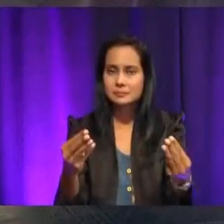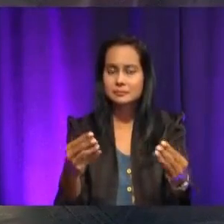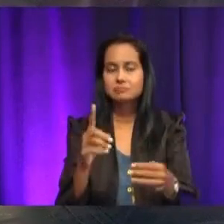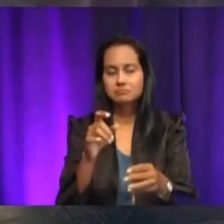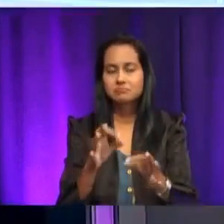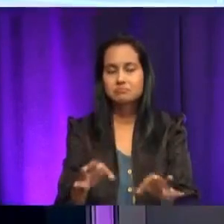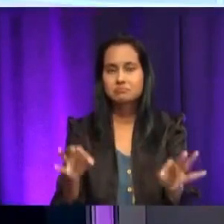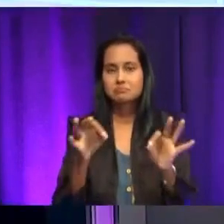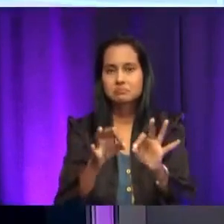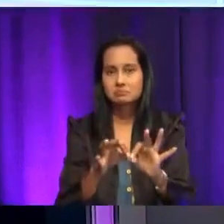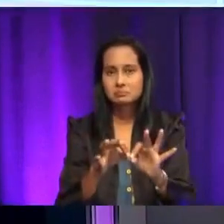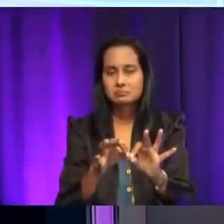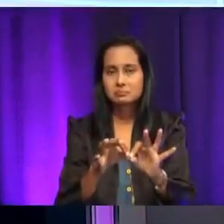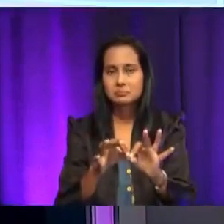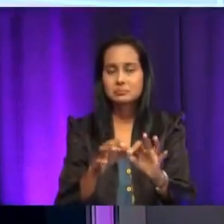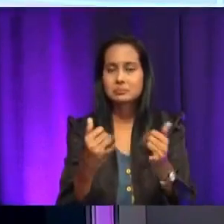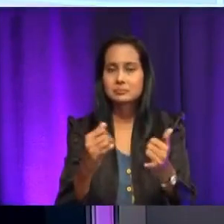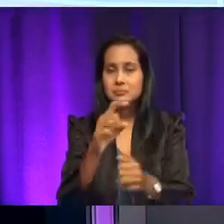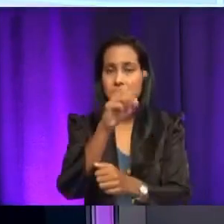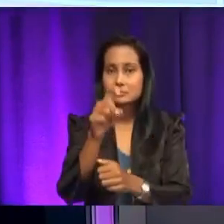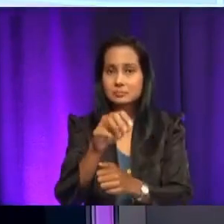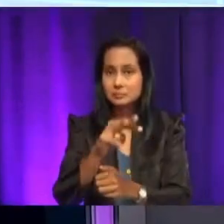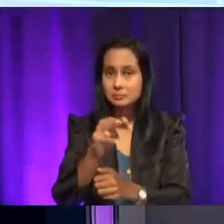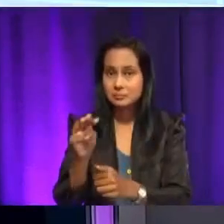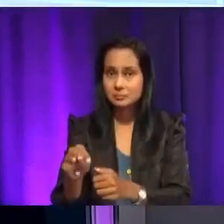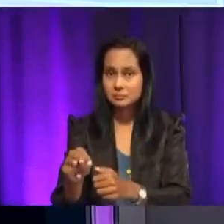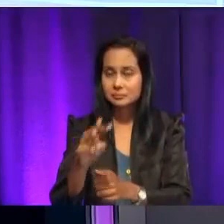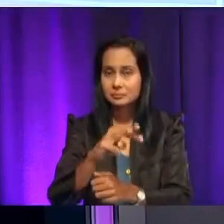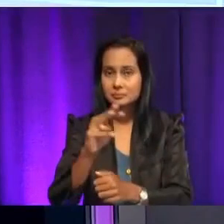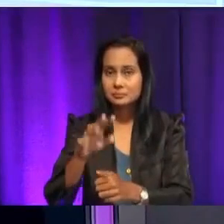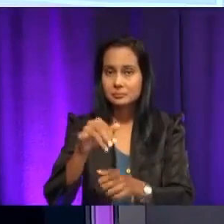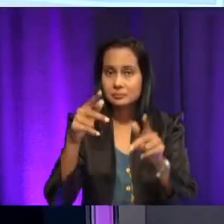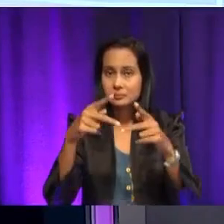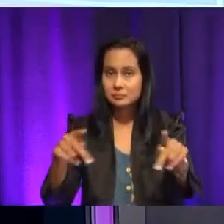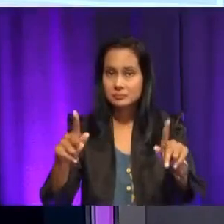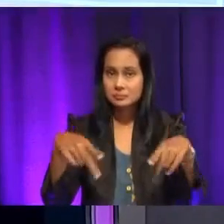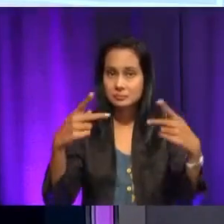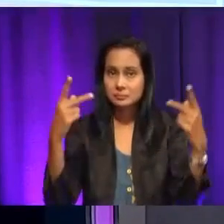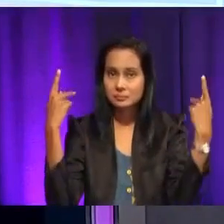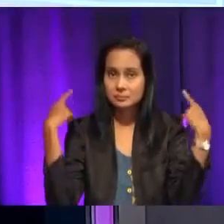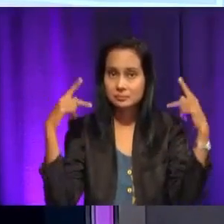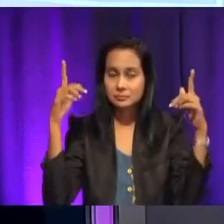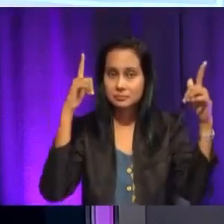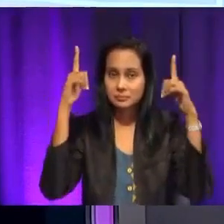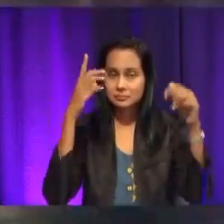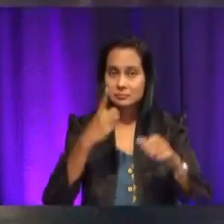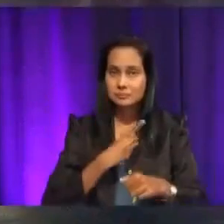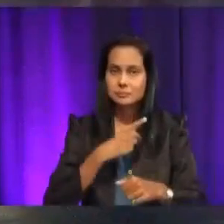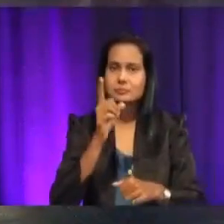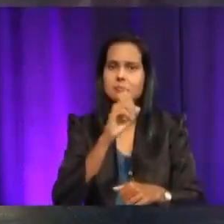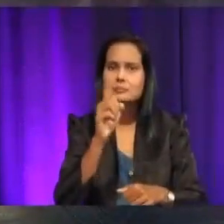Jadi, kita tanya lagi murid-murid. Murid-murid yang pernah pergi ke kedai dobi layan diri, di manakah manual ini diletakkan?